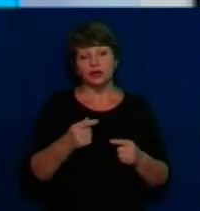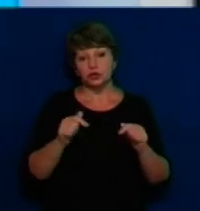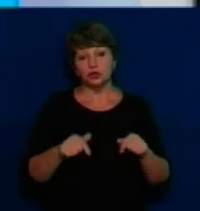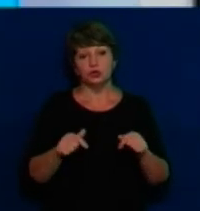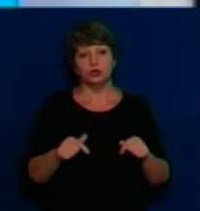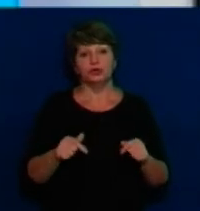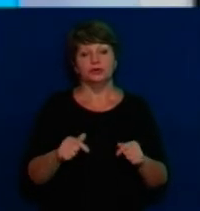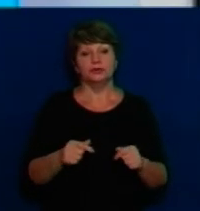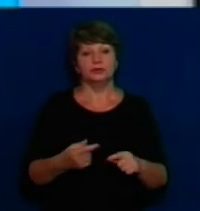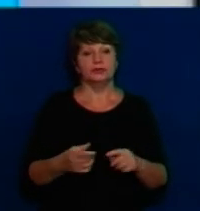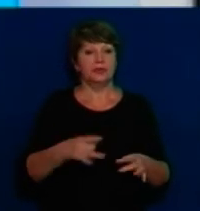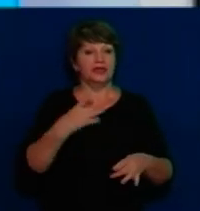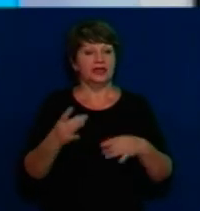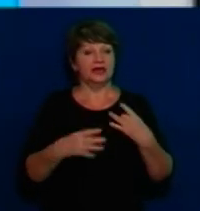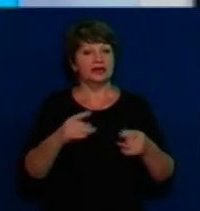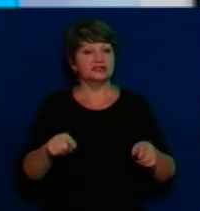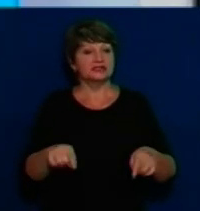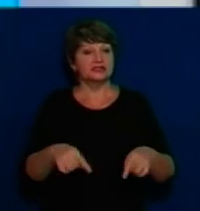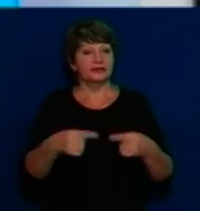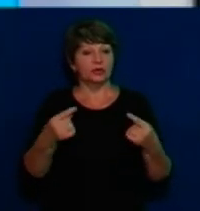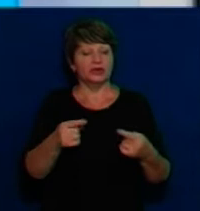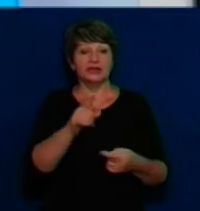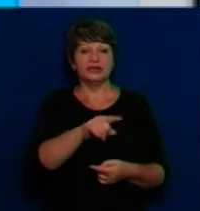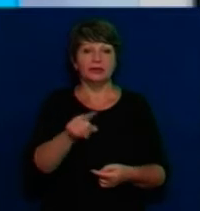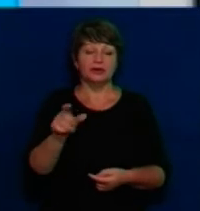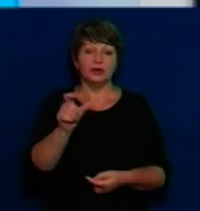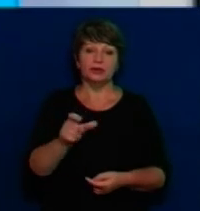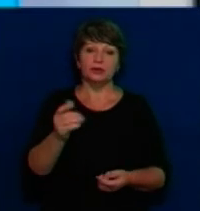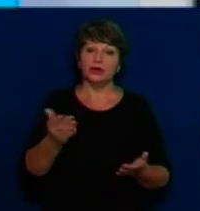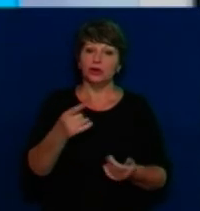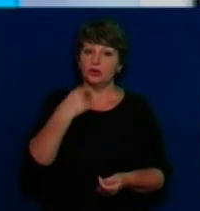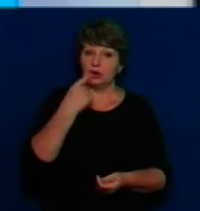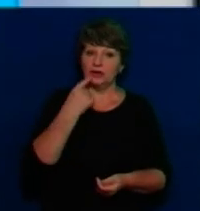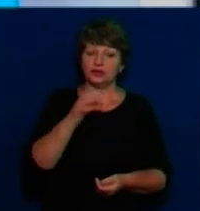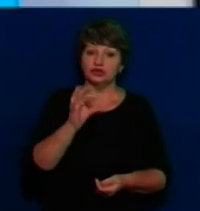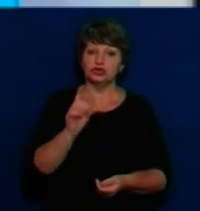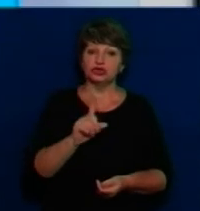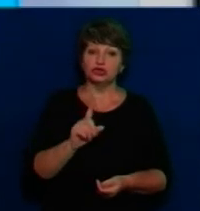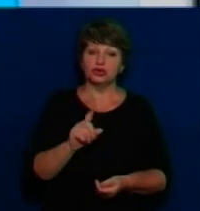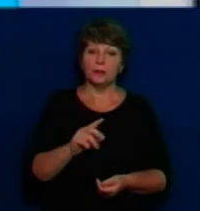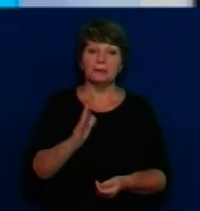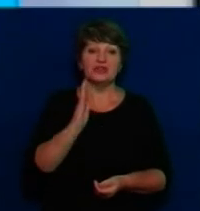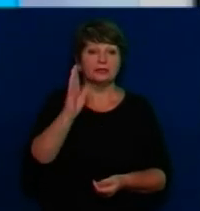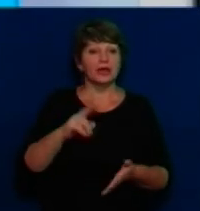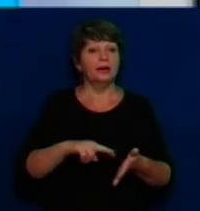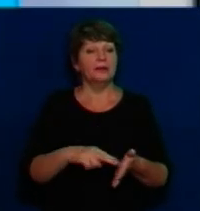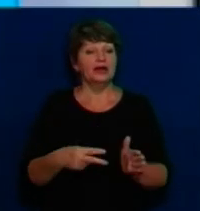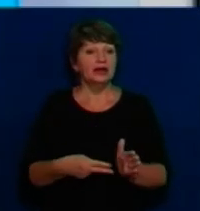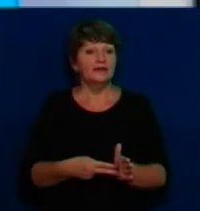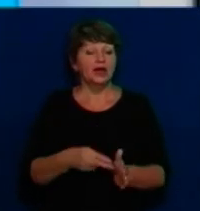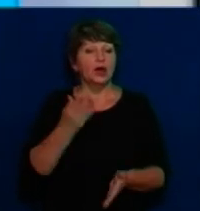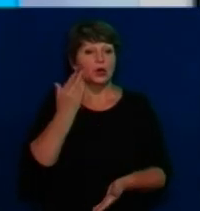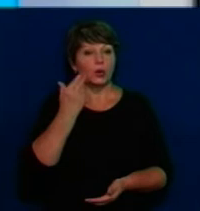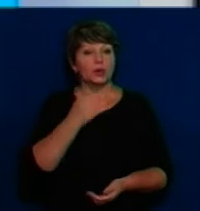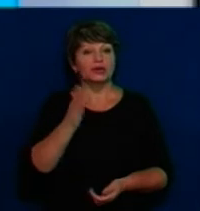напруга створюється тими людьми, які говорять, що професійний план – це є догмою вже, і що коли